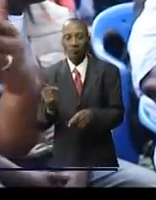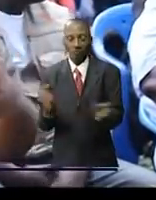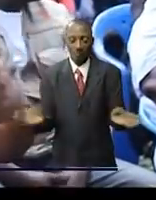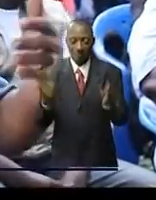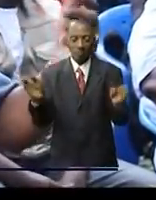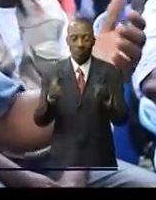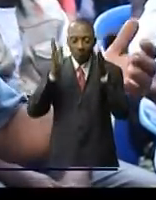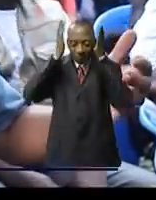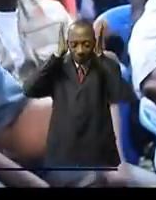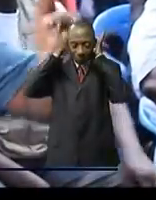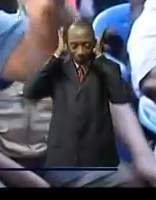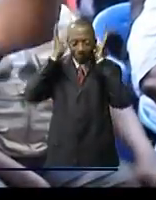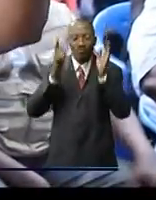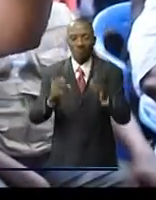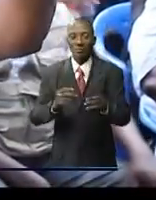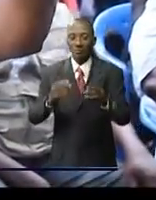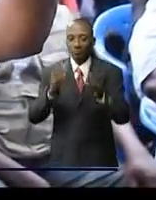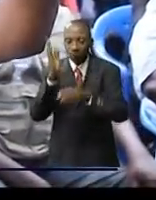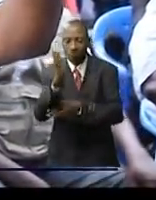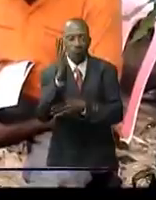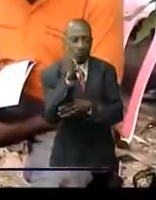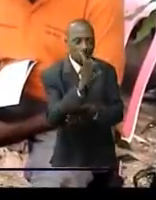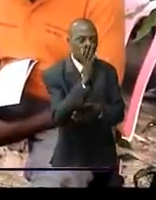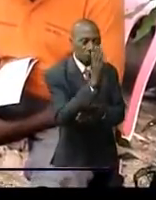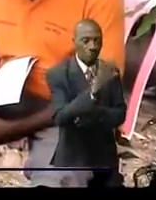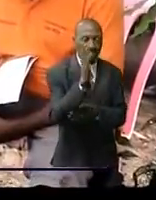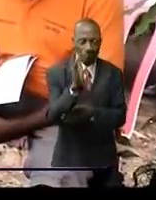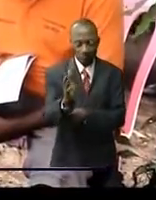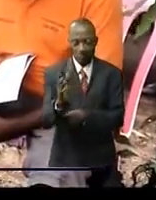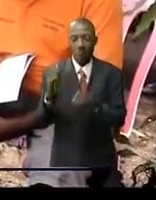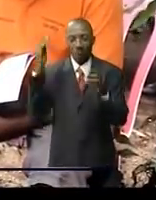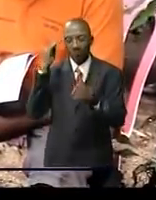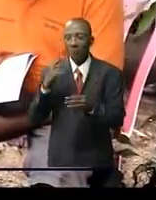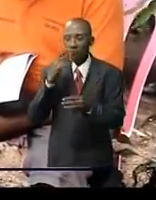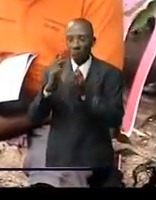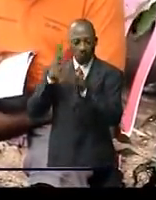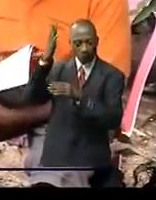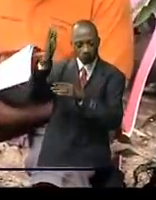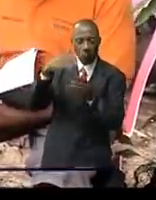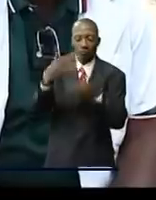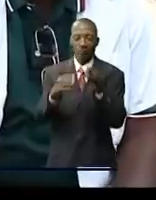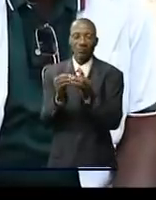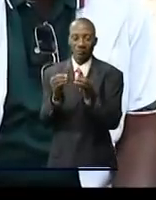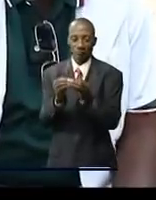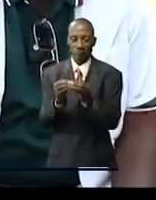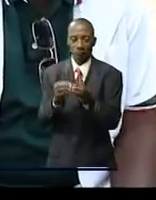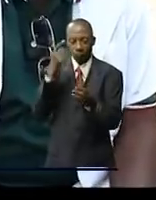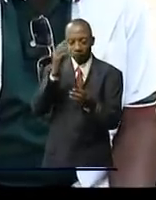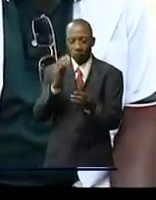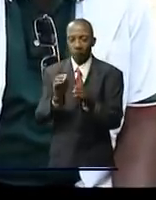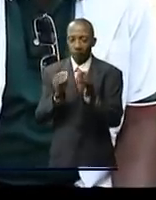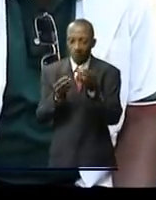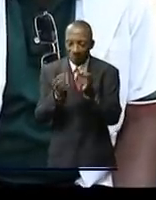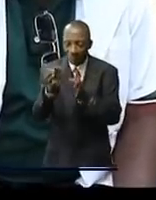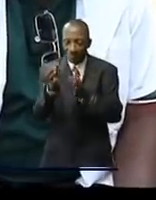l'organisation prochaine des ateliers de renforcement de capacité au profit des pisciculteurs pour mieux exercer leur activité et aider